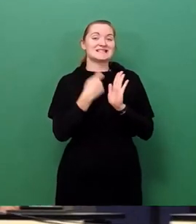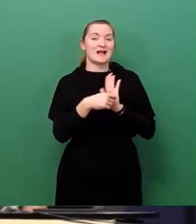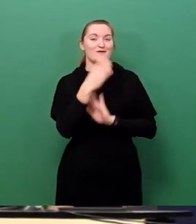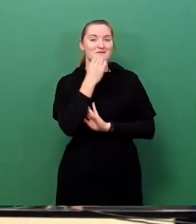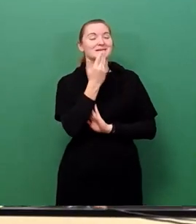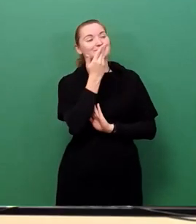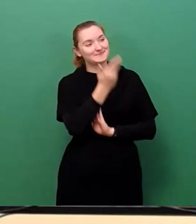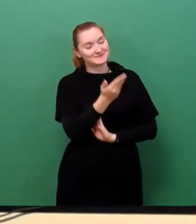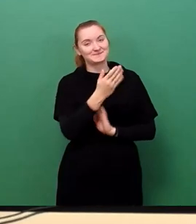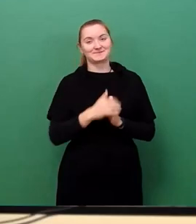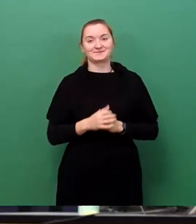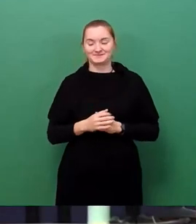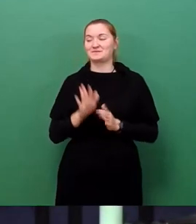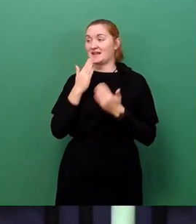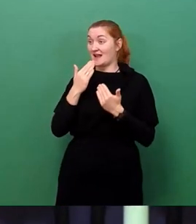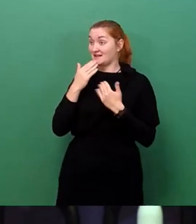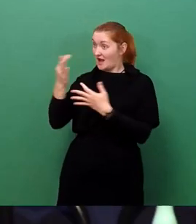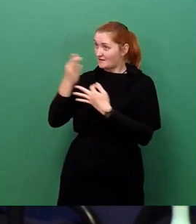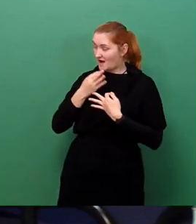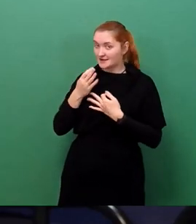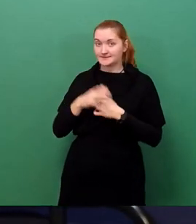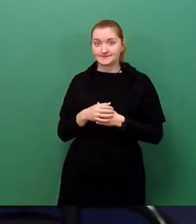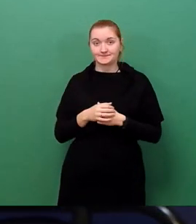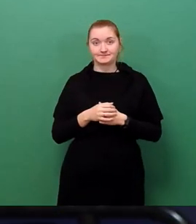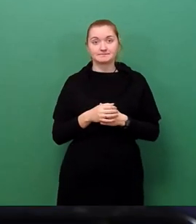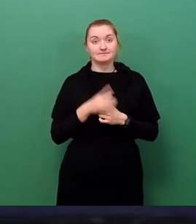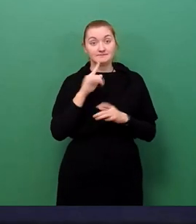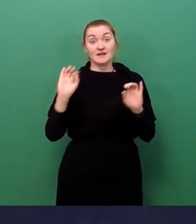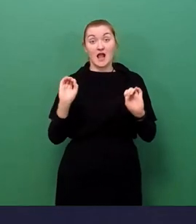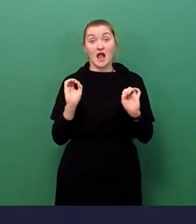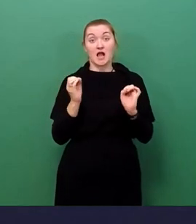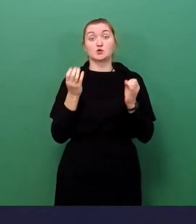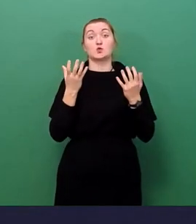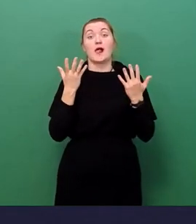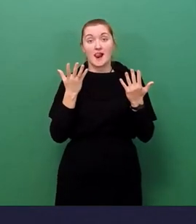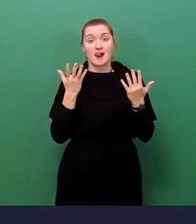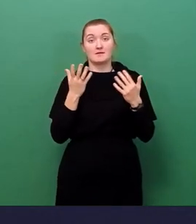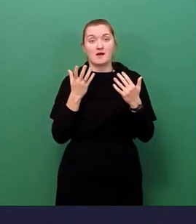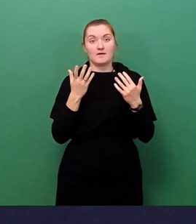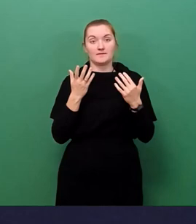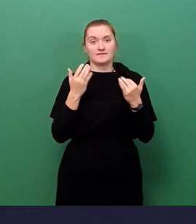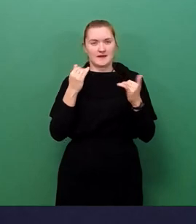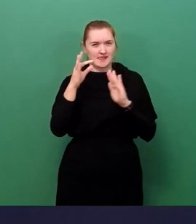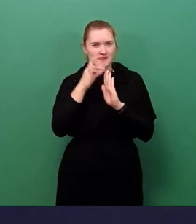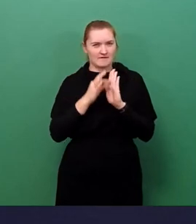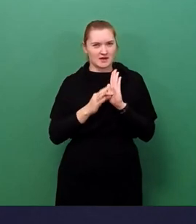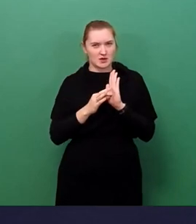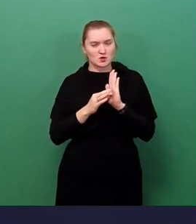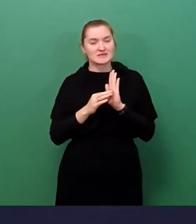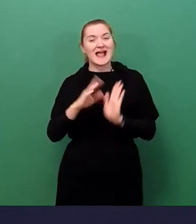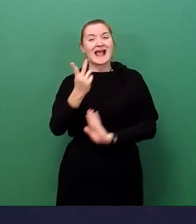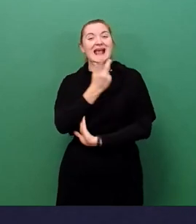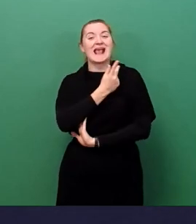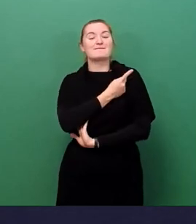Stoffert-Gierke, für Ihre Anfrage. Nach der aktuellen gültigen Definition von Impfdurchbrüchen des